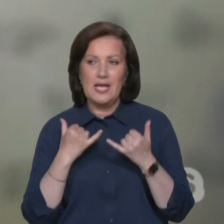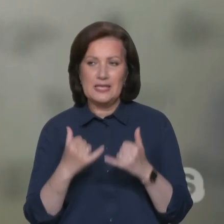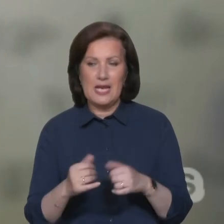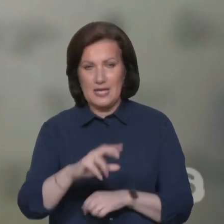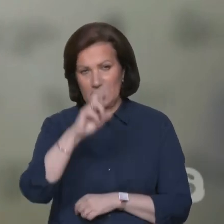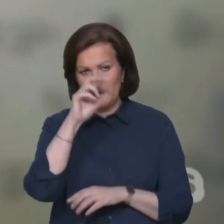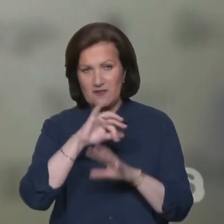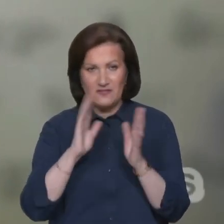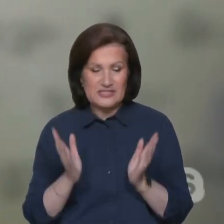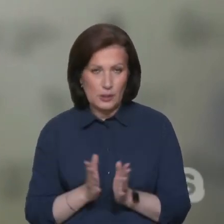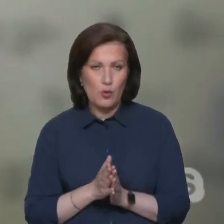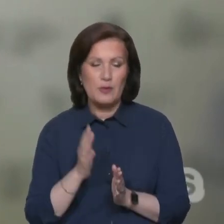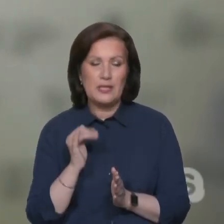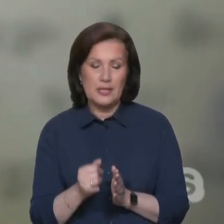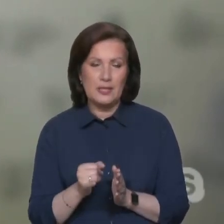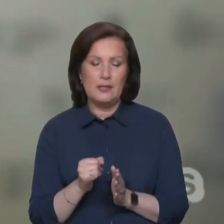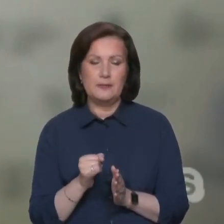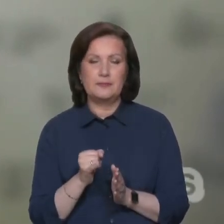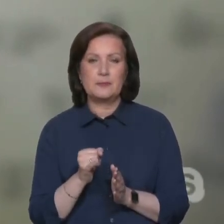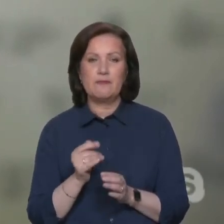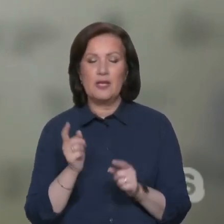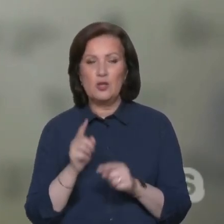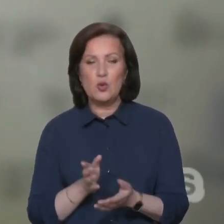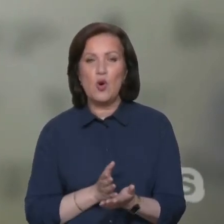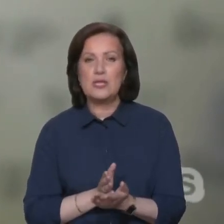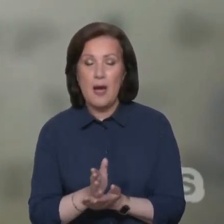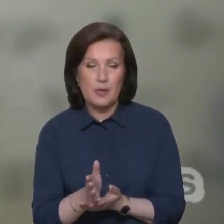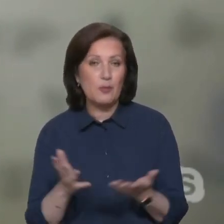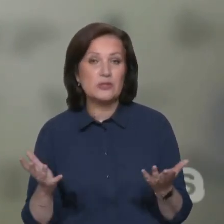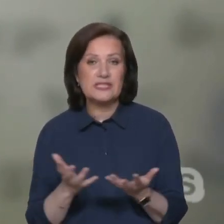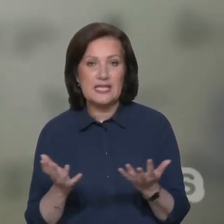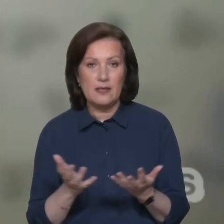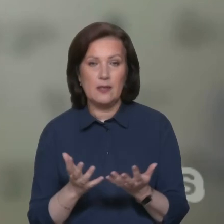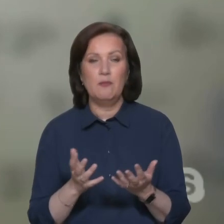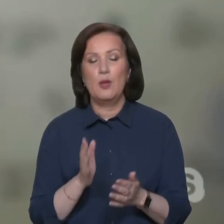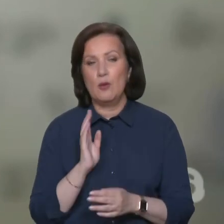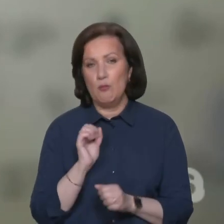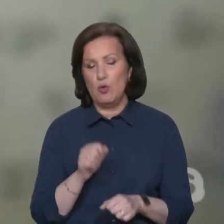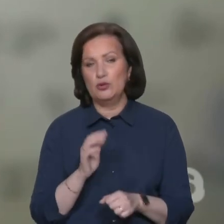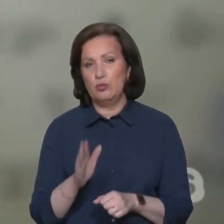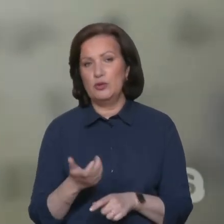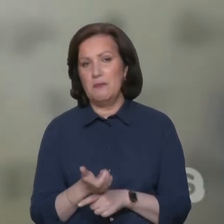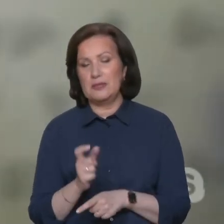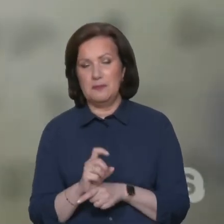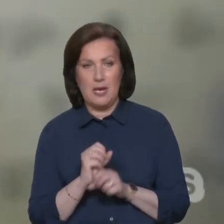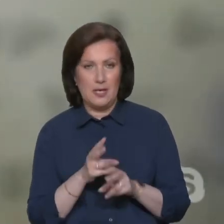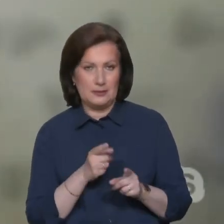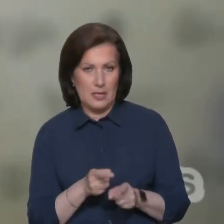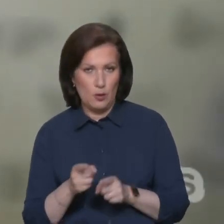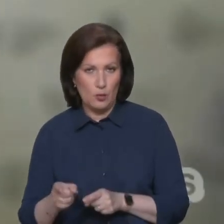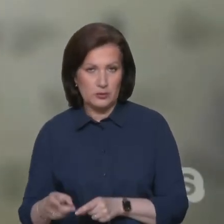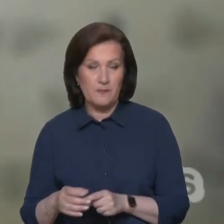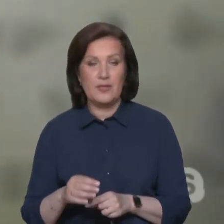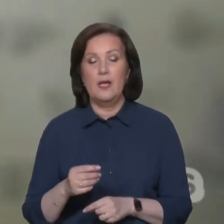держави в цілому і того напрямку, за яким може бути максимальна загроза. Тому що,